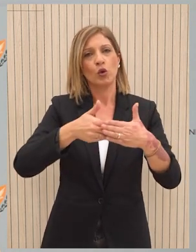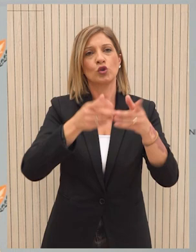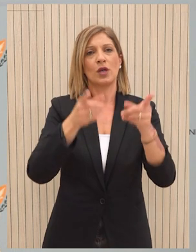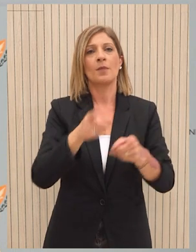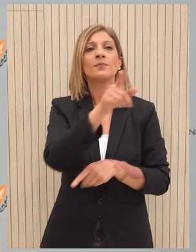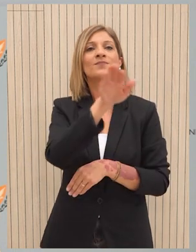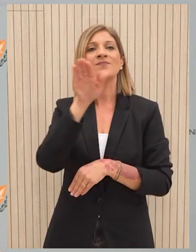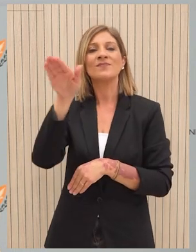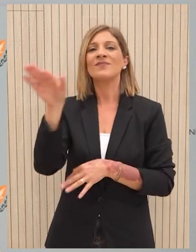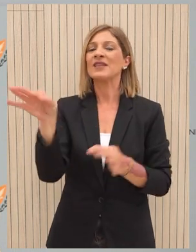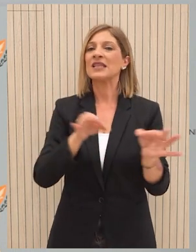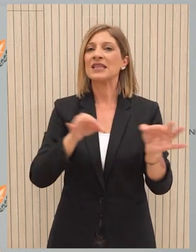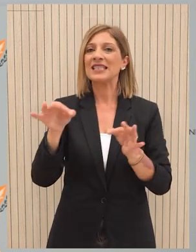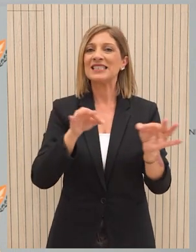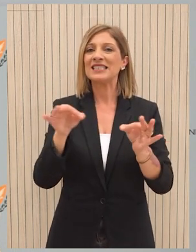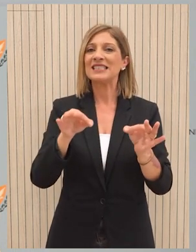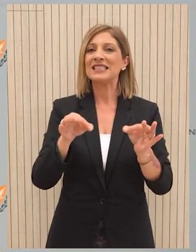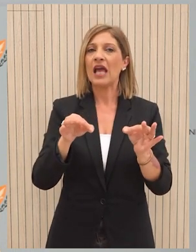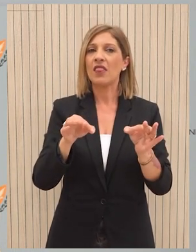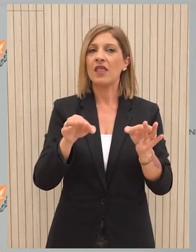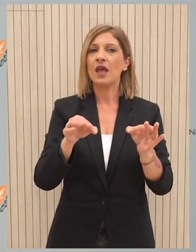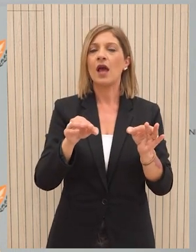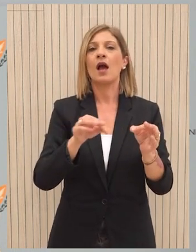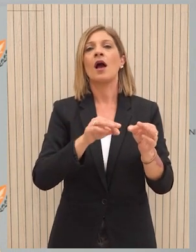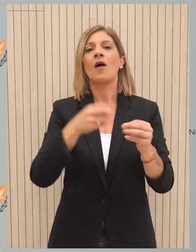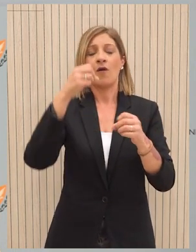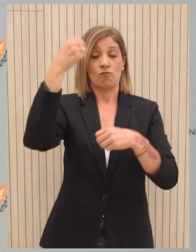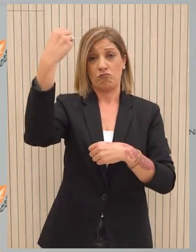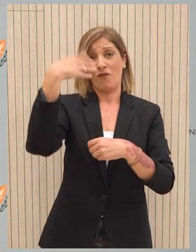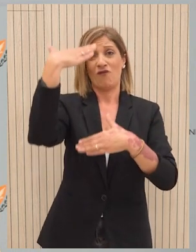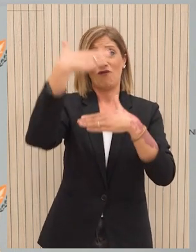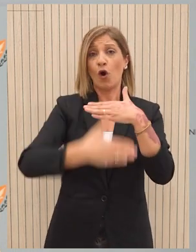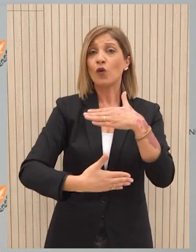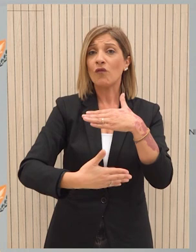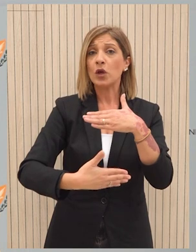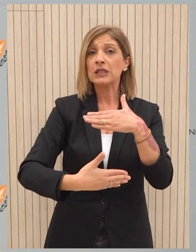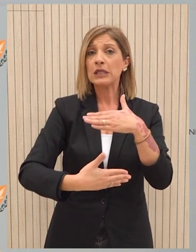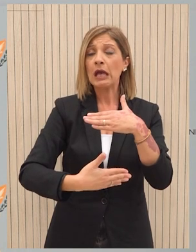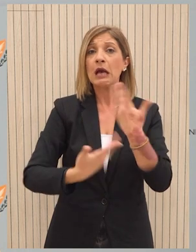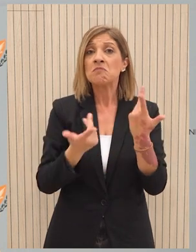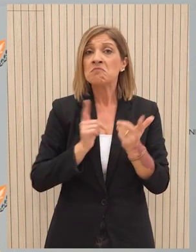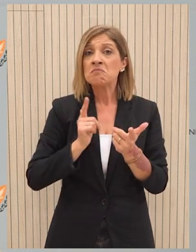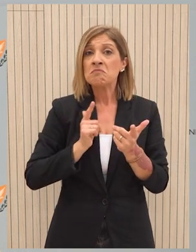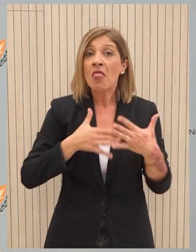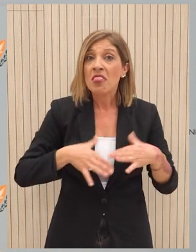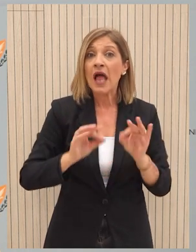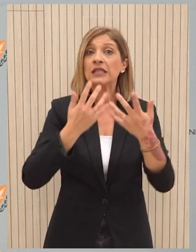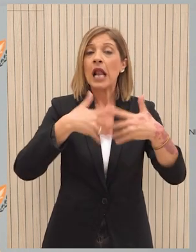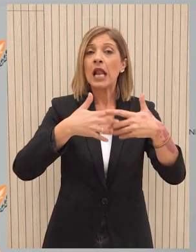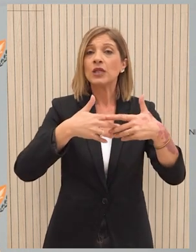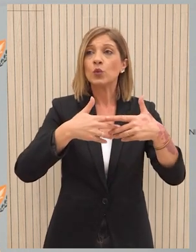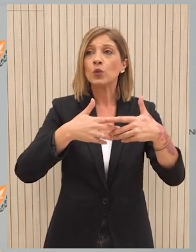Στον αφορά τα σχέδια που εξαγγελθήκα από την κυβέρνηση σε αστυνό μεταφορολοκέγα, πόσους προχωράκονται να αναμένετε να αντιμετήσουν σε παρμονή.